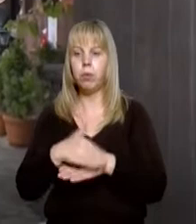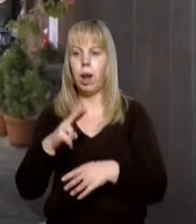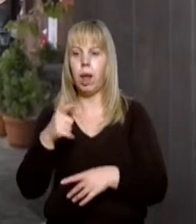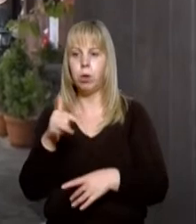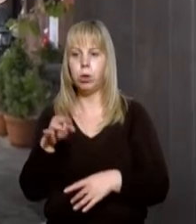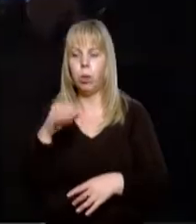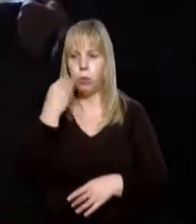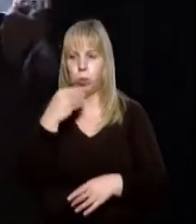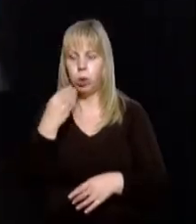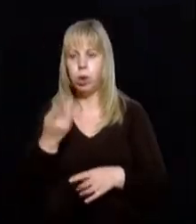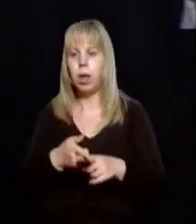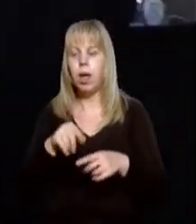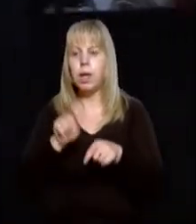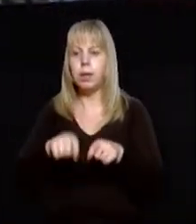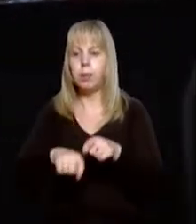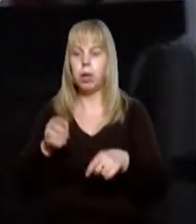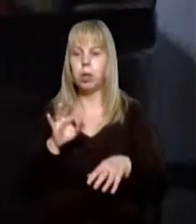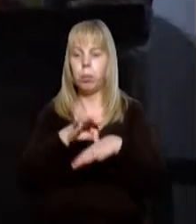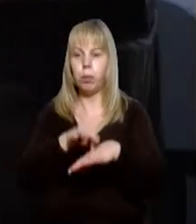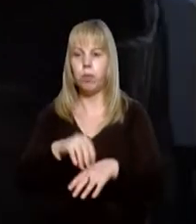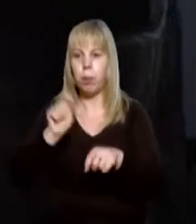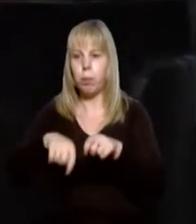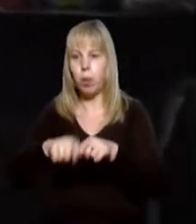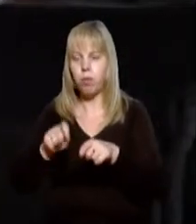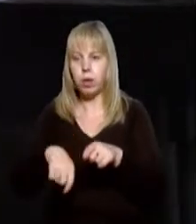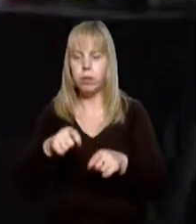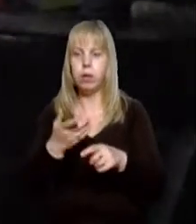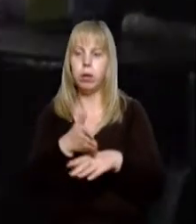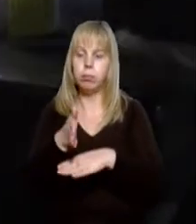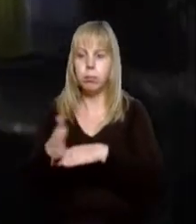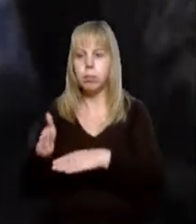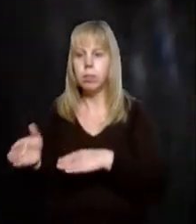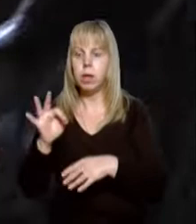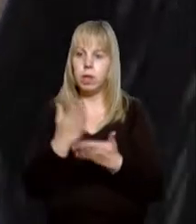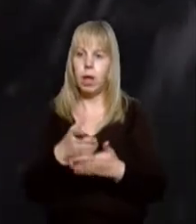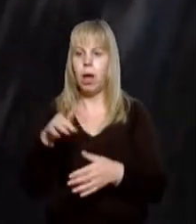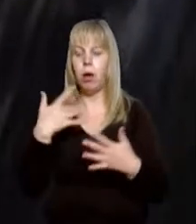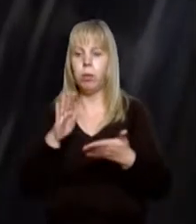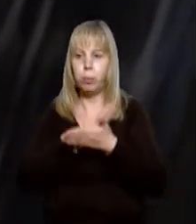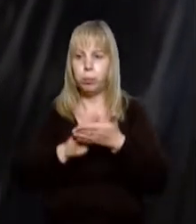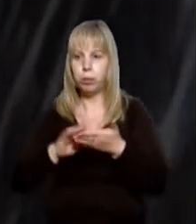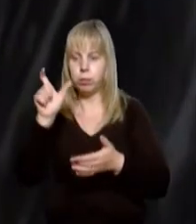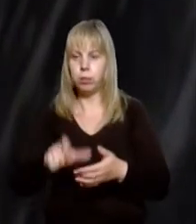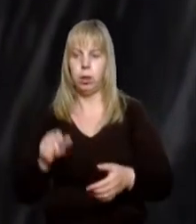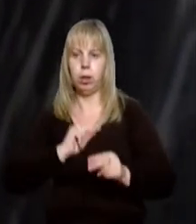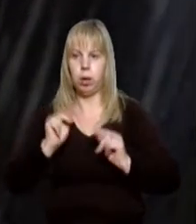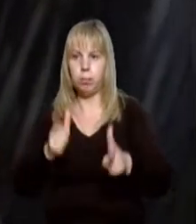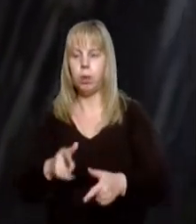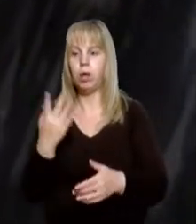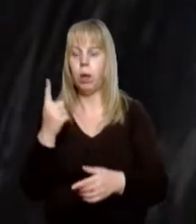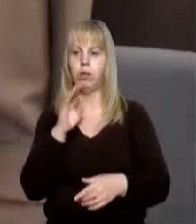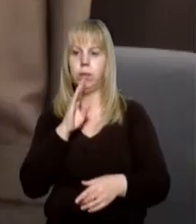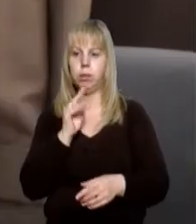Легоцького в Ужгороді. Інспектори управління держпраці Закарпаття перевірили, чи є там неофіційні працівники. У закладі працювала одна